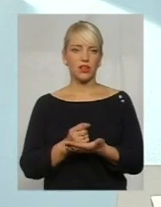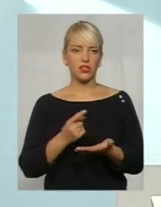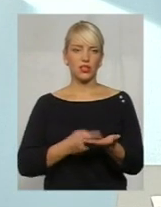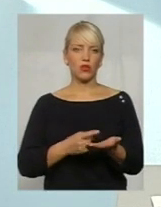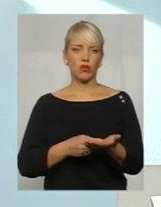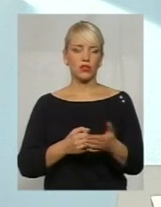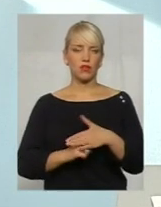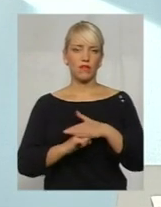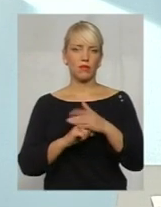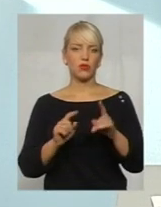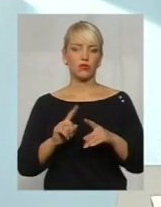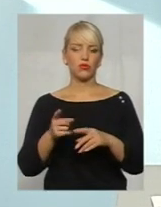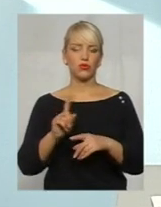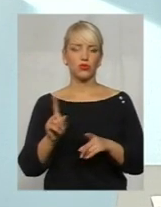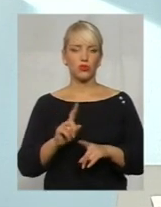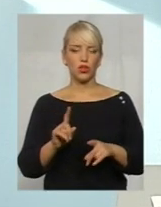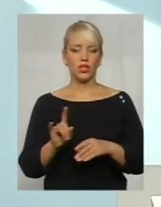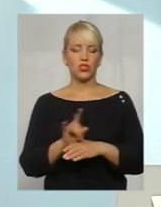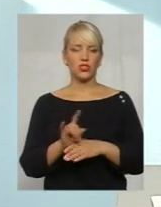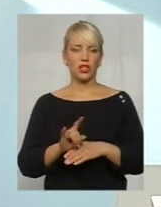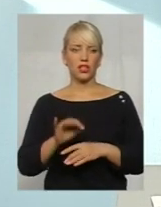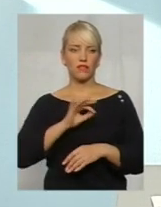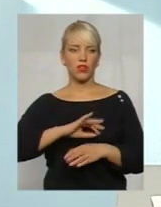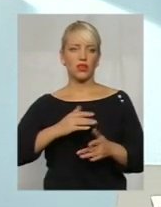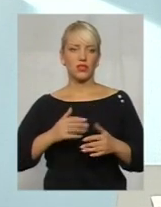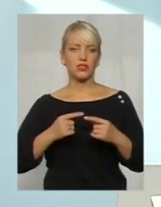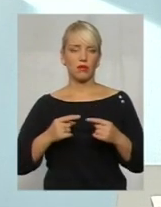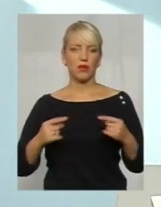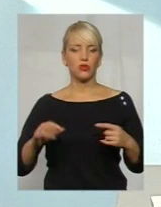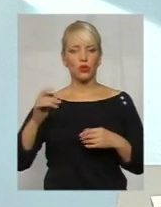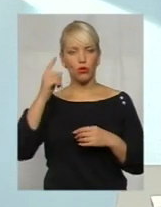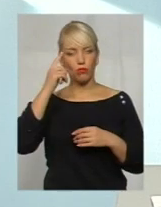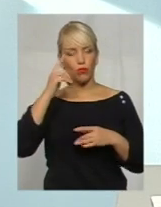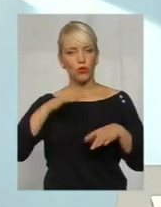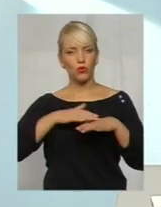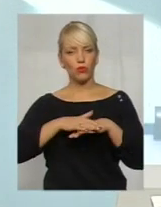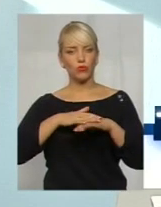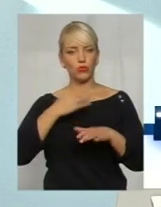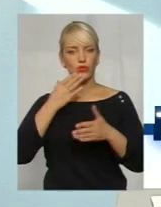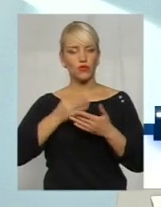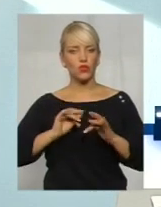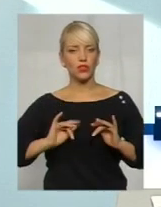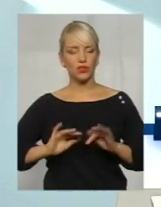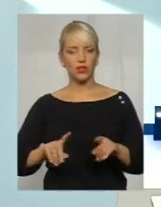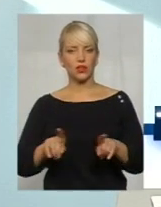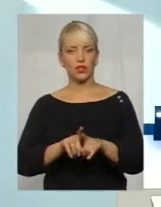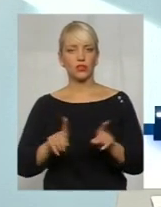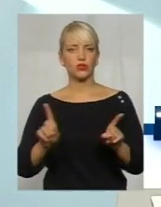шахраї використовують різні методи і продумують свою дію таким чином, щоб